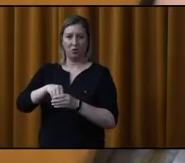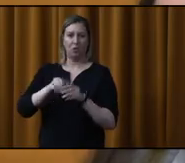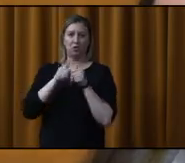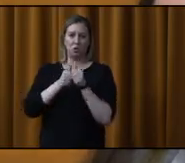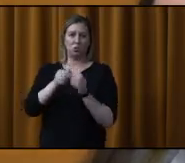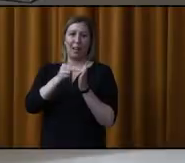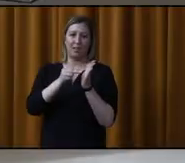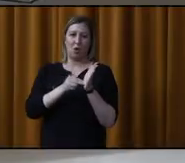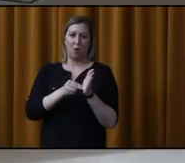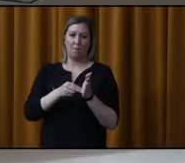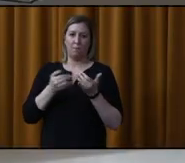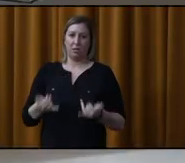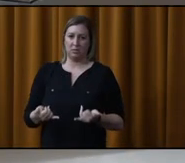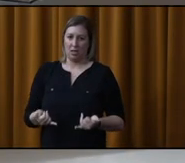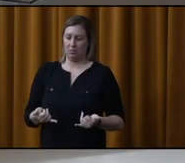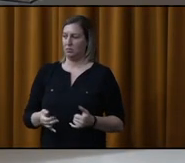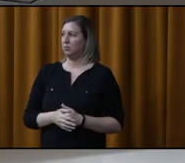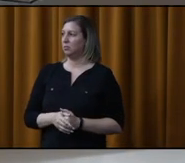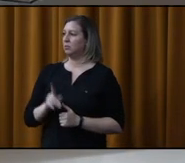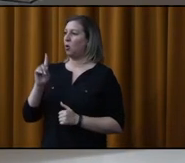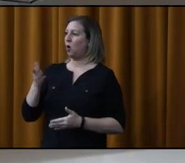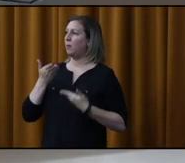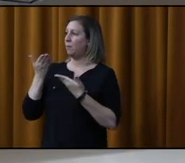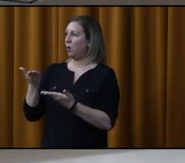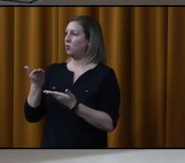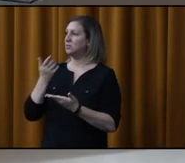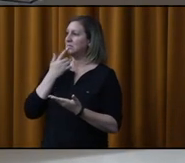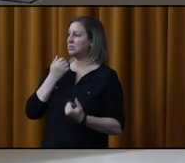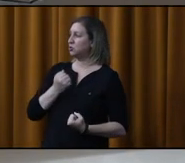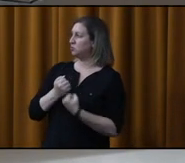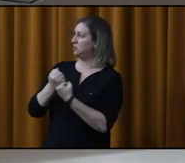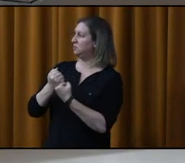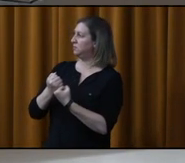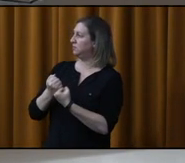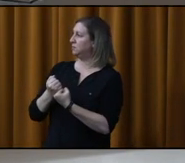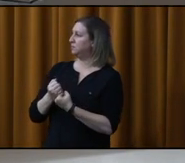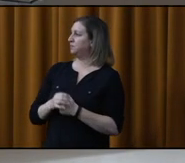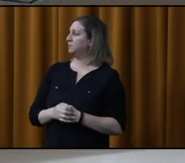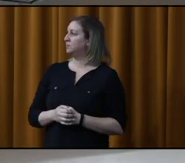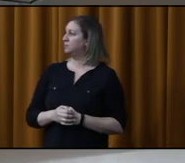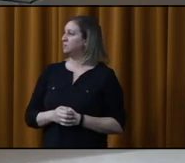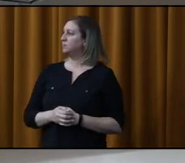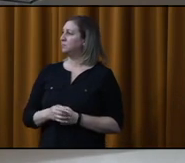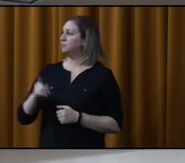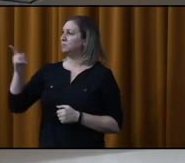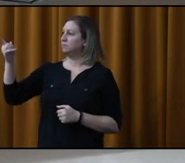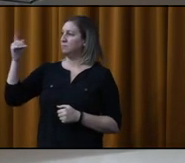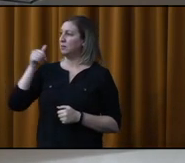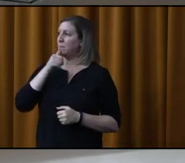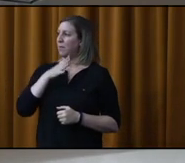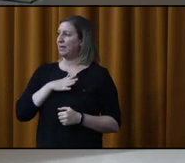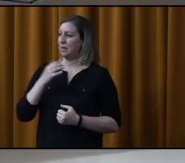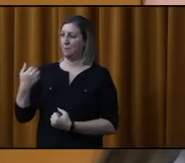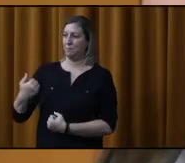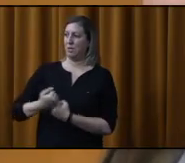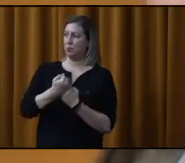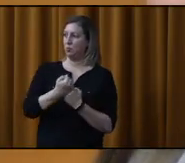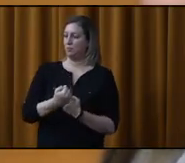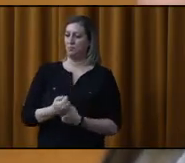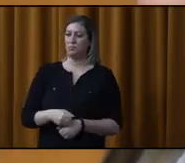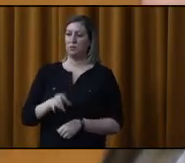en vigueur. Un proposeur et un appuyant. J'en fais la proposition, M. le Président. Merci. J'appuie, M. le Président. Merci. 8.2.